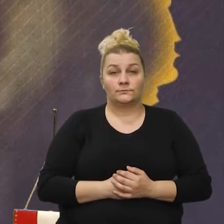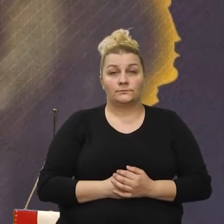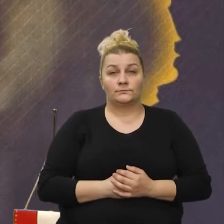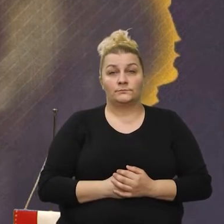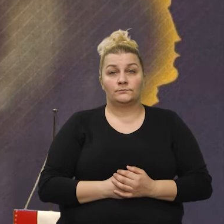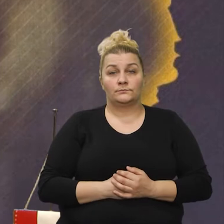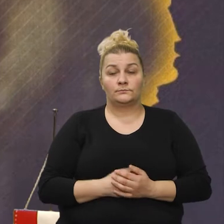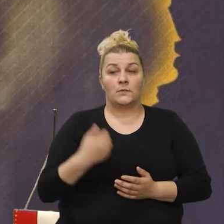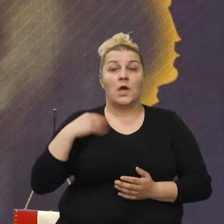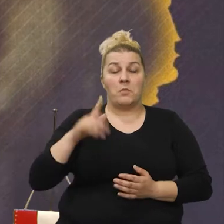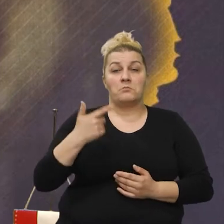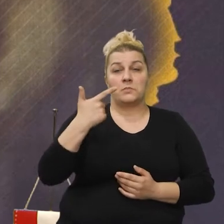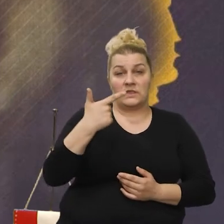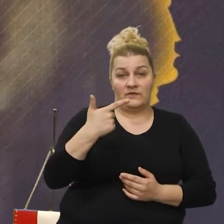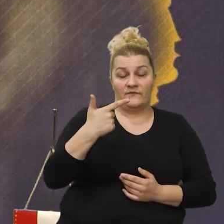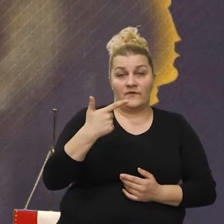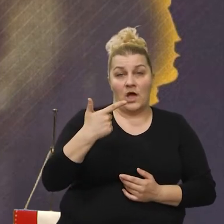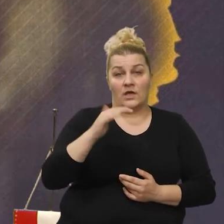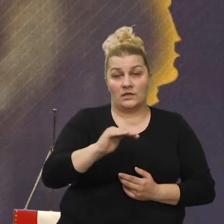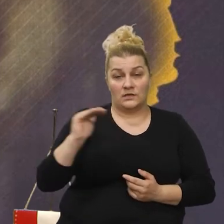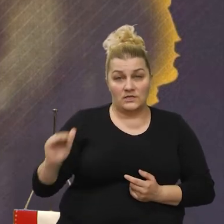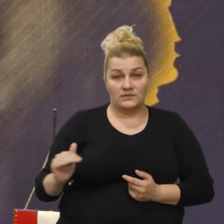Otac sam dvoje djece.